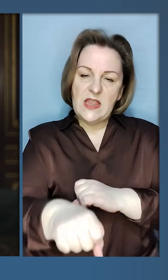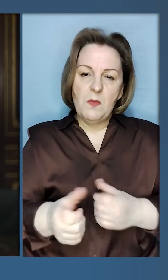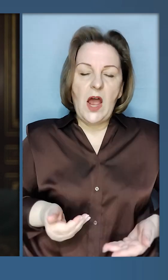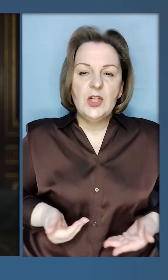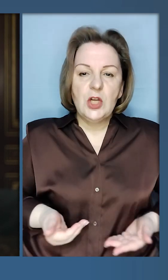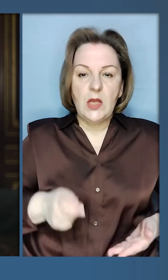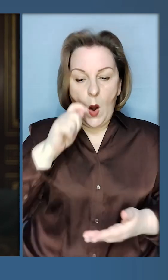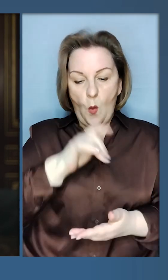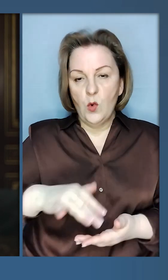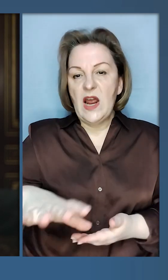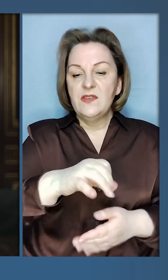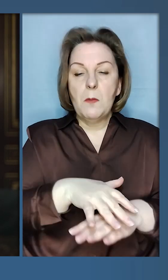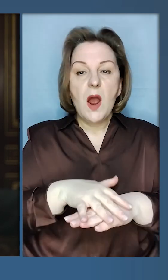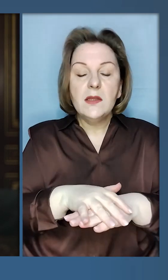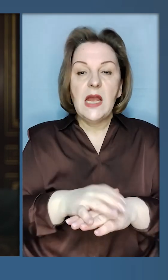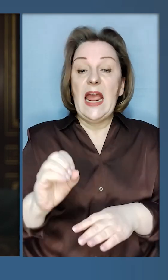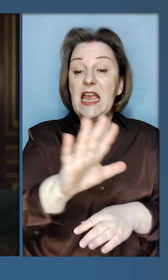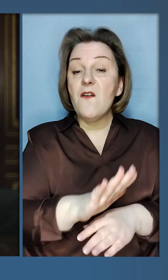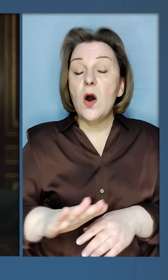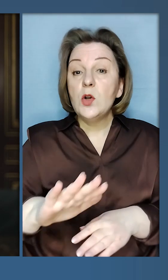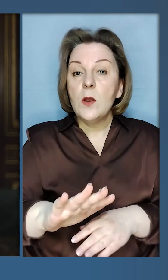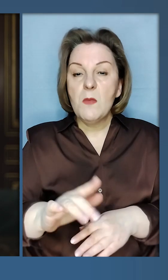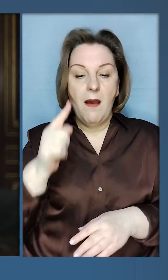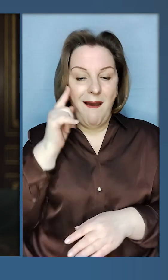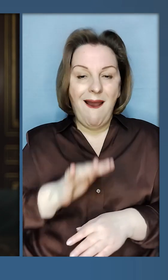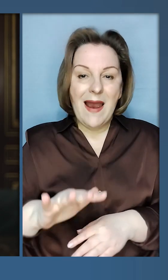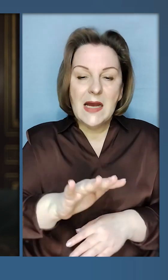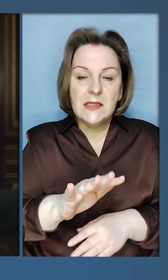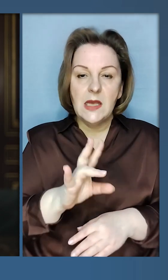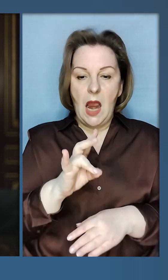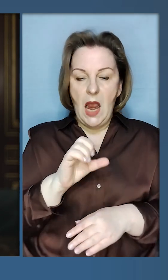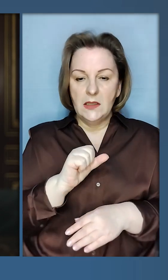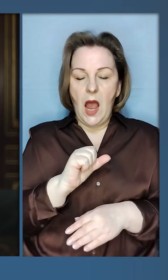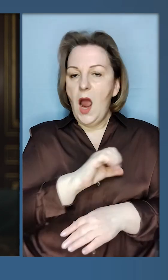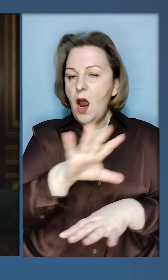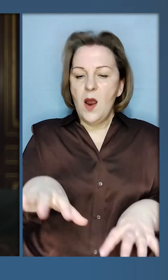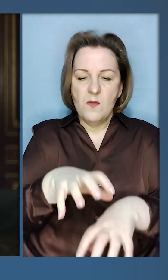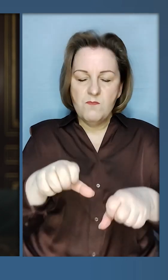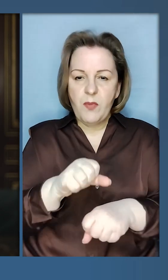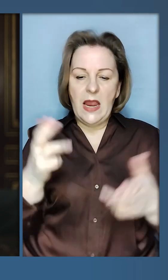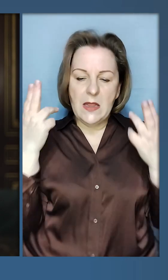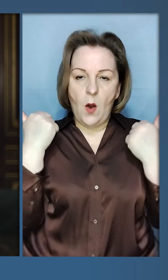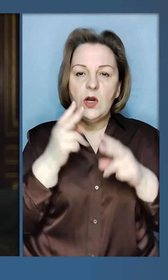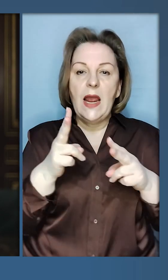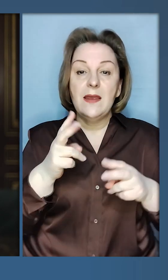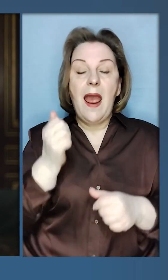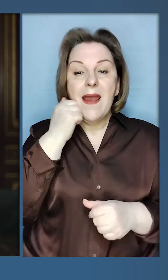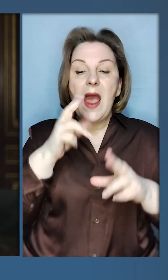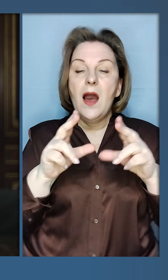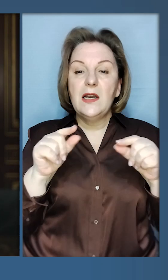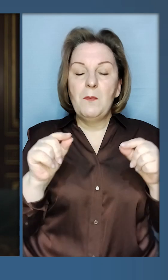Росії ламати життя українцям та усім народам Європи, Азії на підкорення, яких Кремль